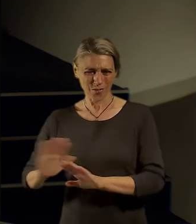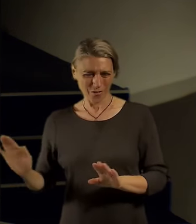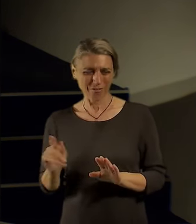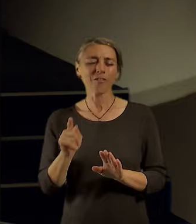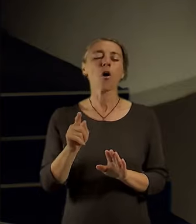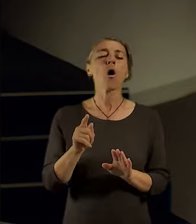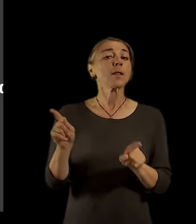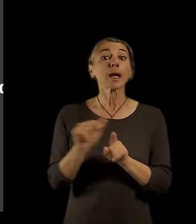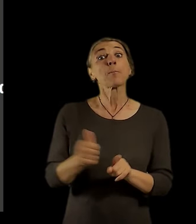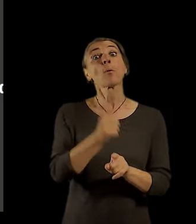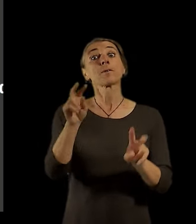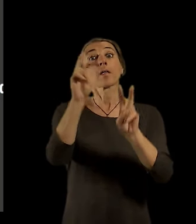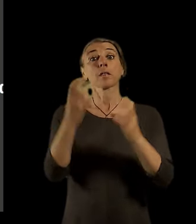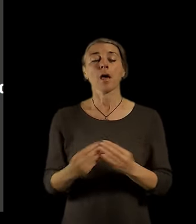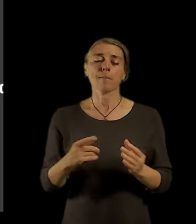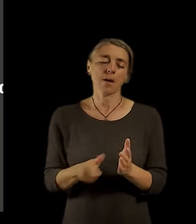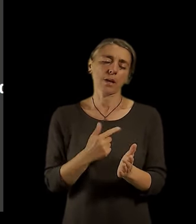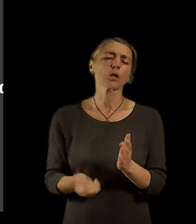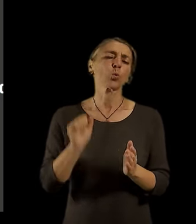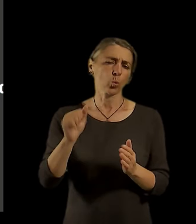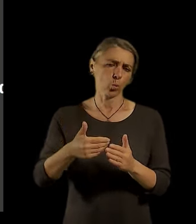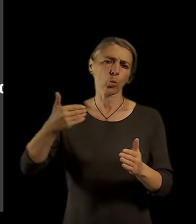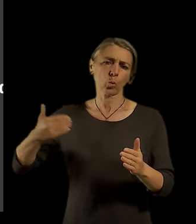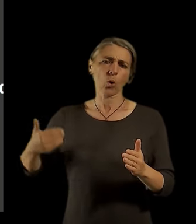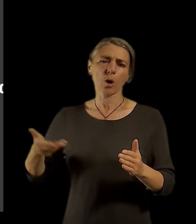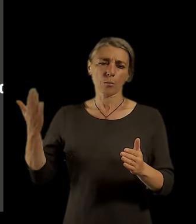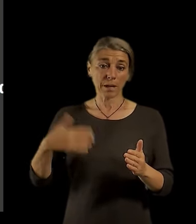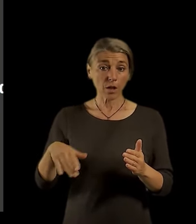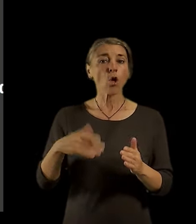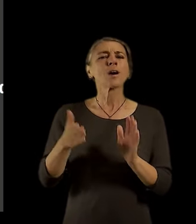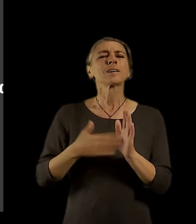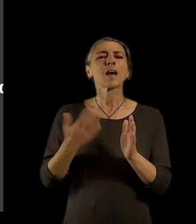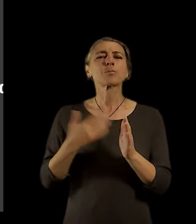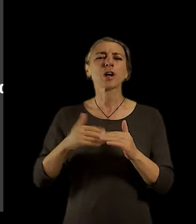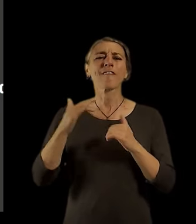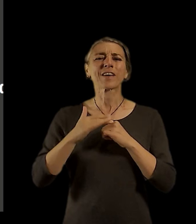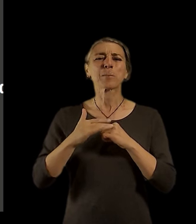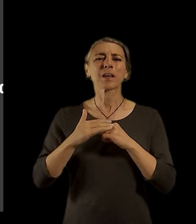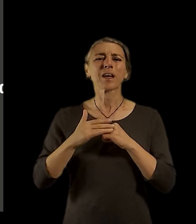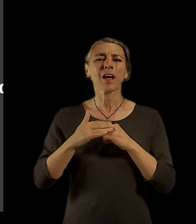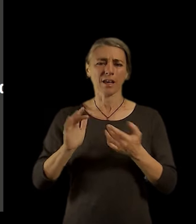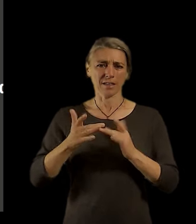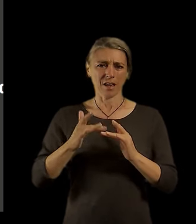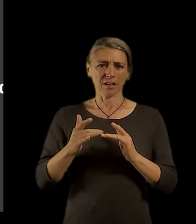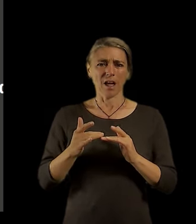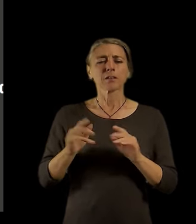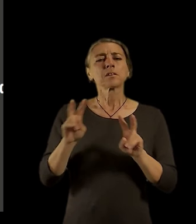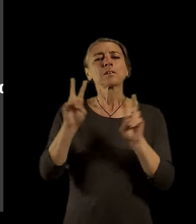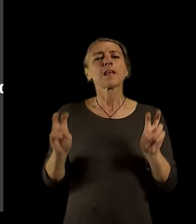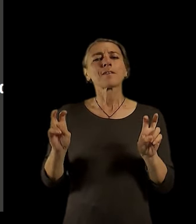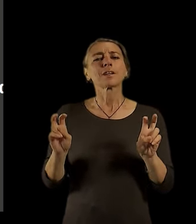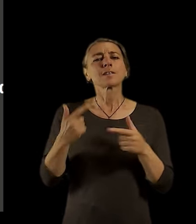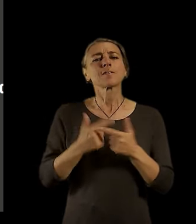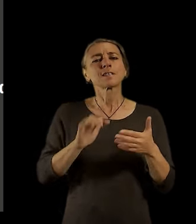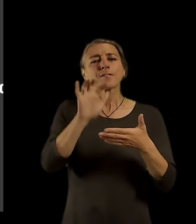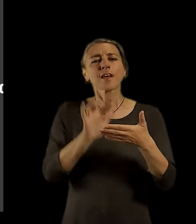zmiňujeme, ale jenom připomenu, že Wikipedia to vidí takhle, že je to tedy záležitost, kdy se většina